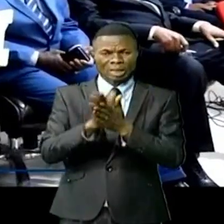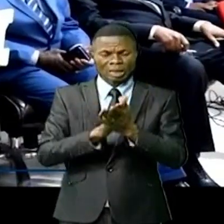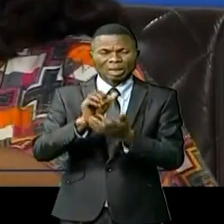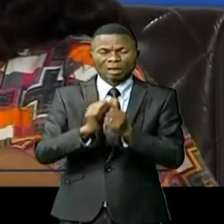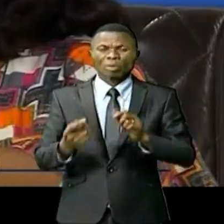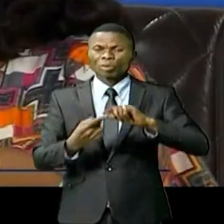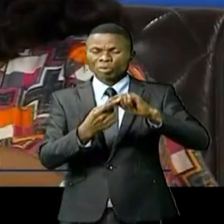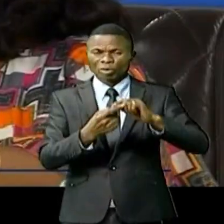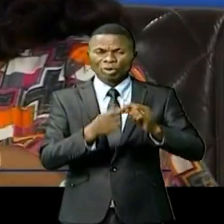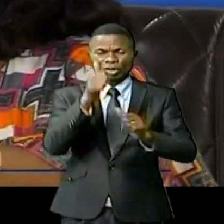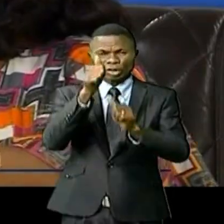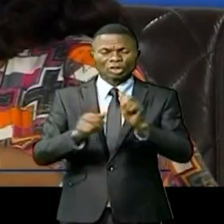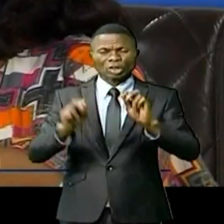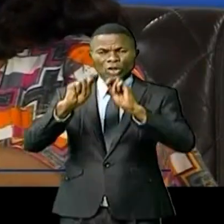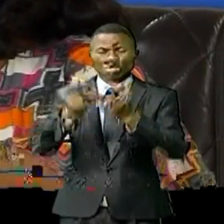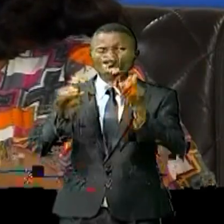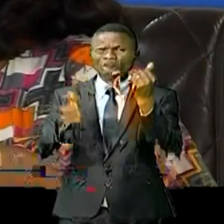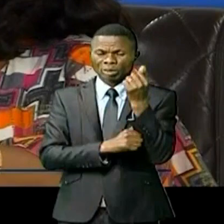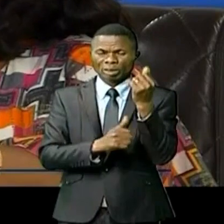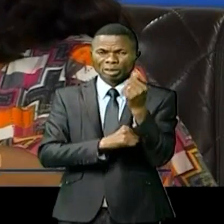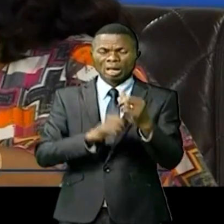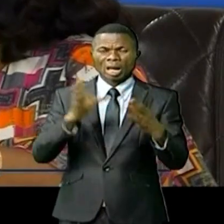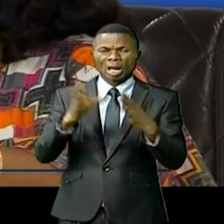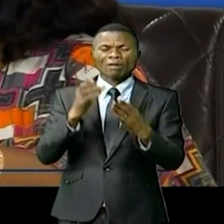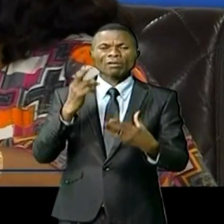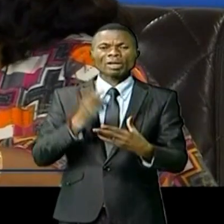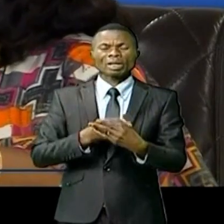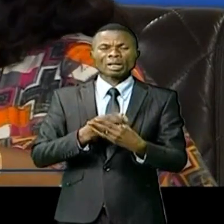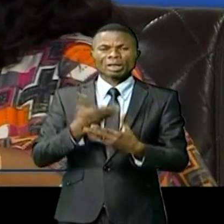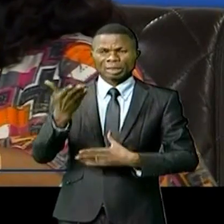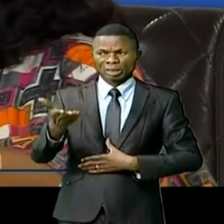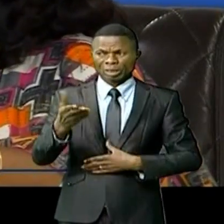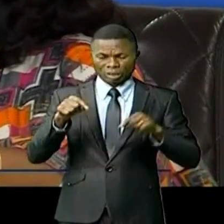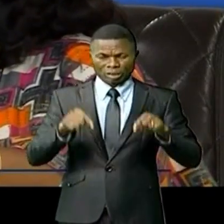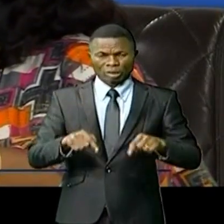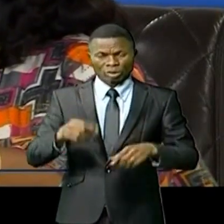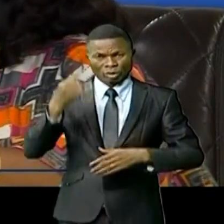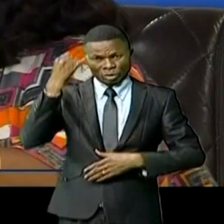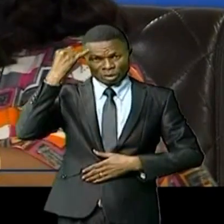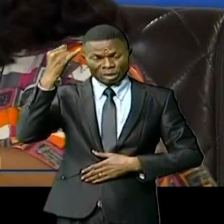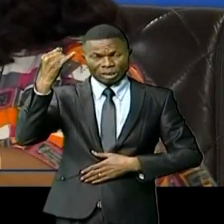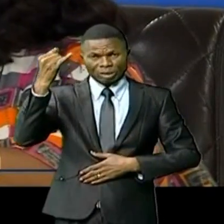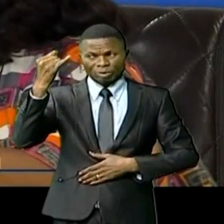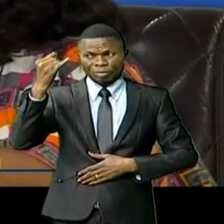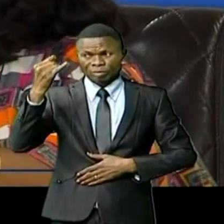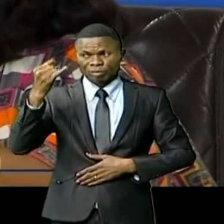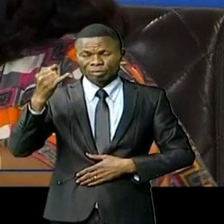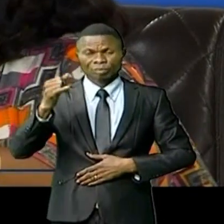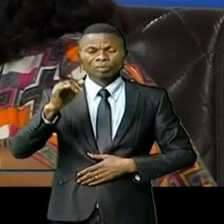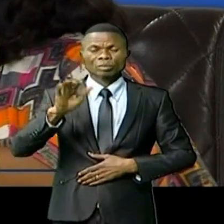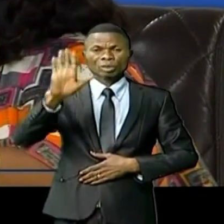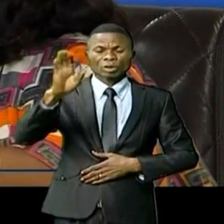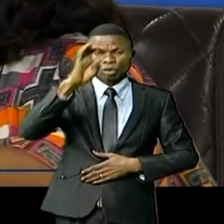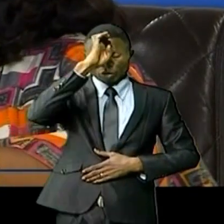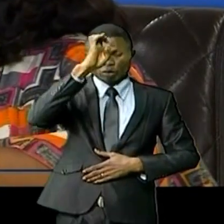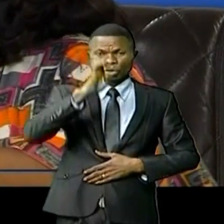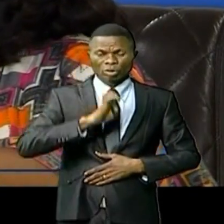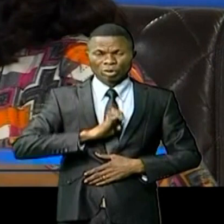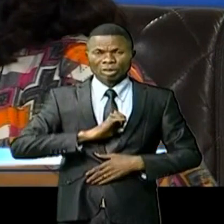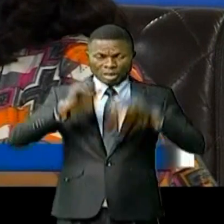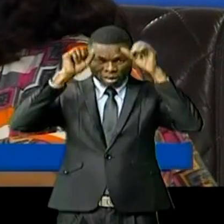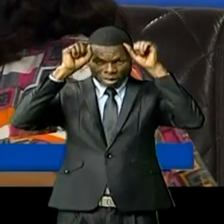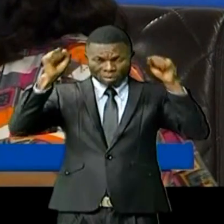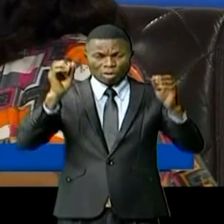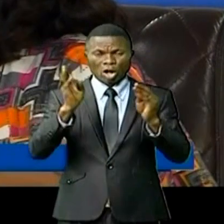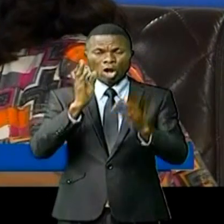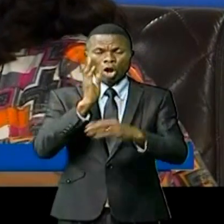spécifiques de chaque catégorie des personnes vivant avec handicap. «'hui, je pense que son excellence, monsieur le président du